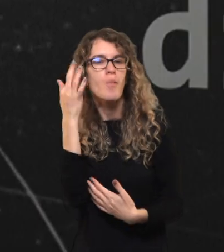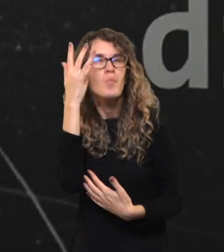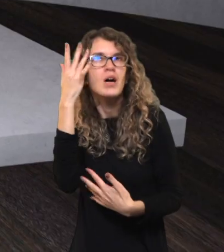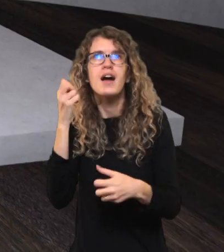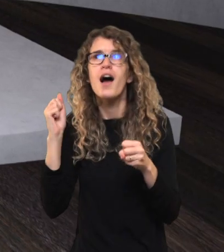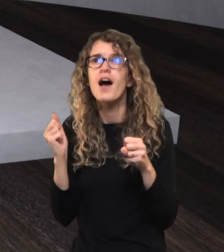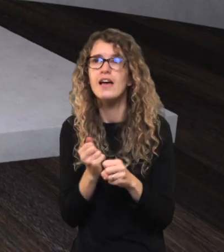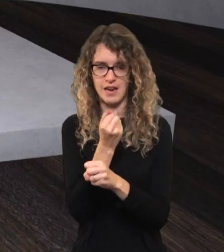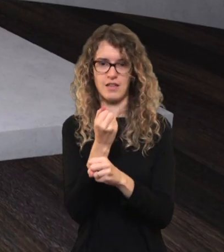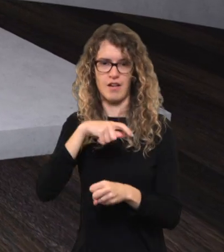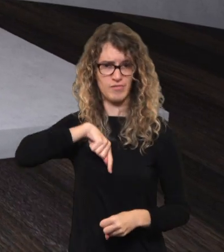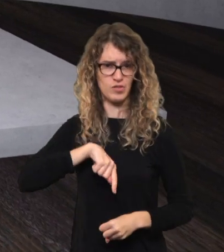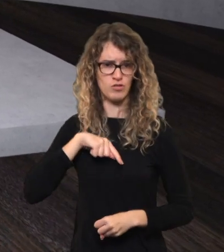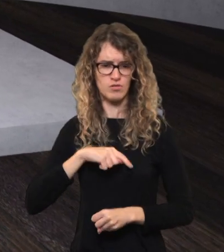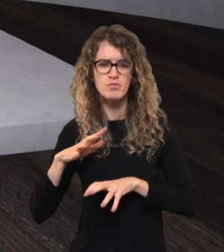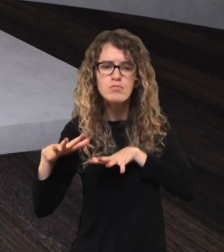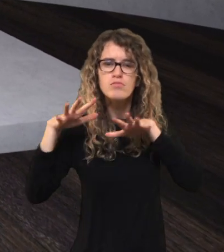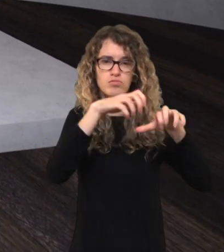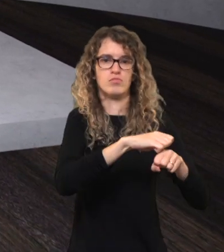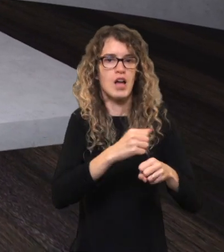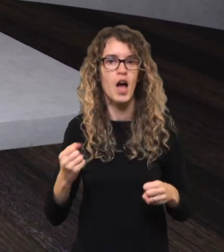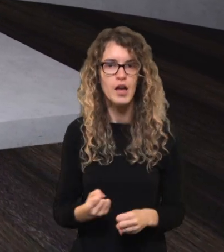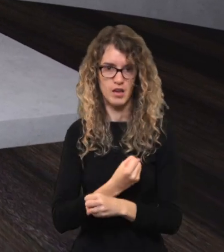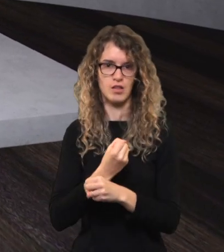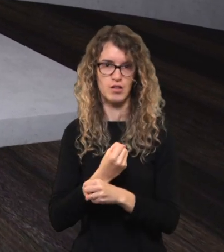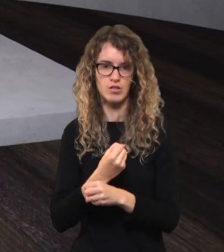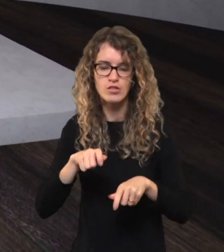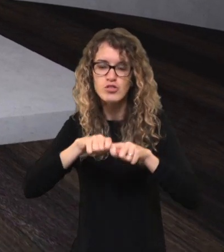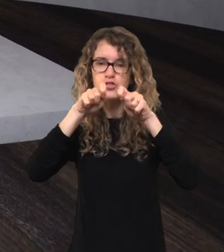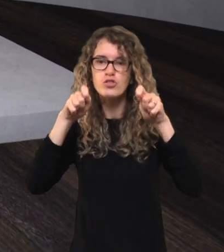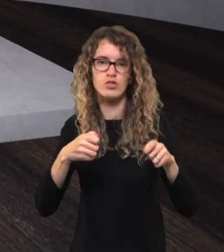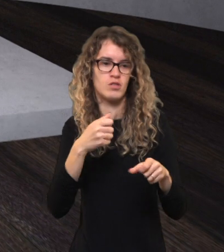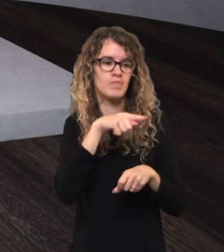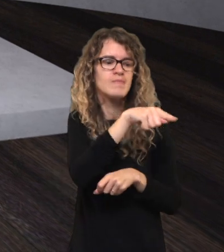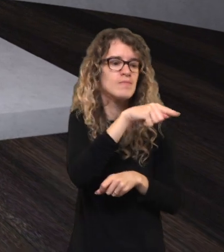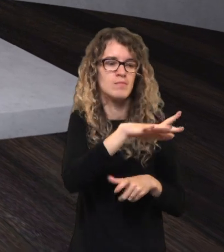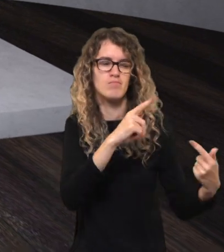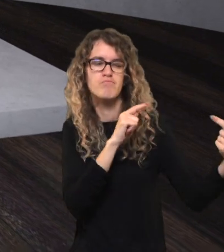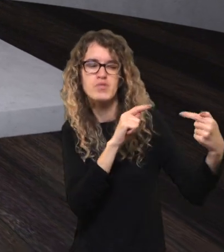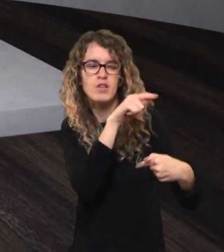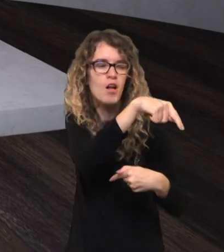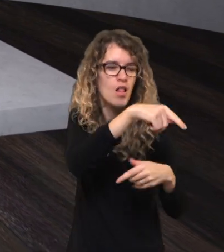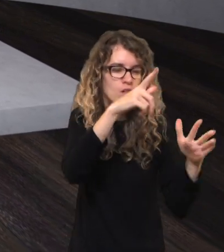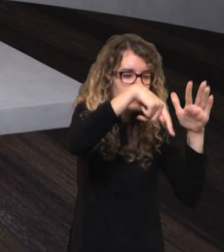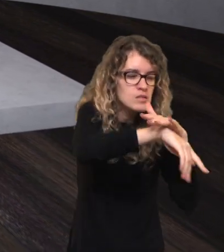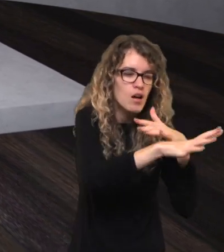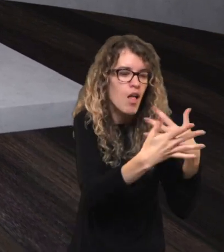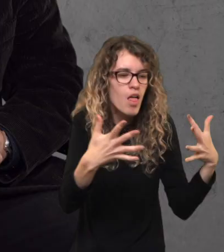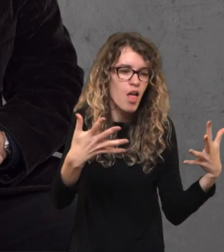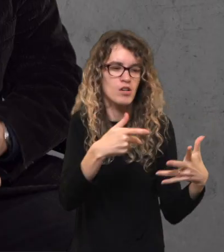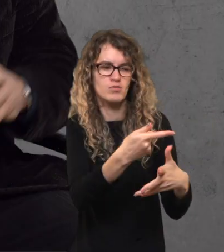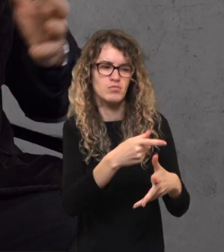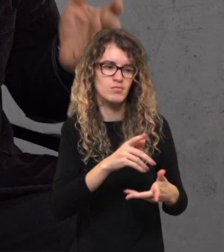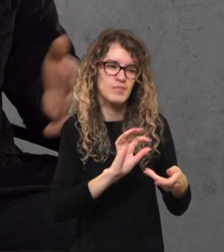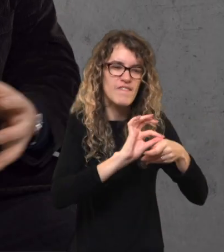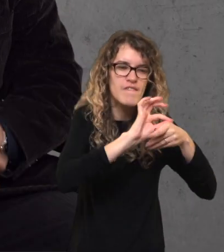mintis, kad reikia ofensyvos skyriaus, kad reikia pradėti veikti tenai, priešo pusėj.